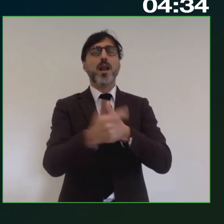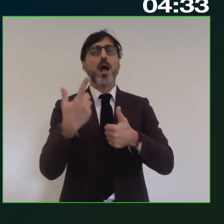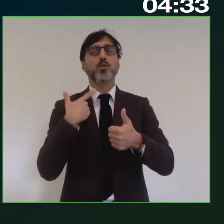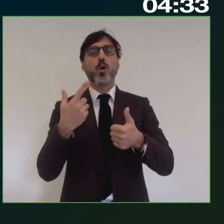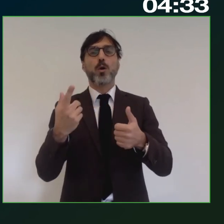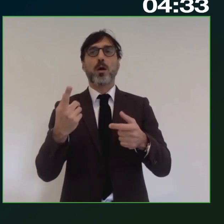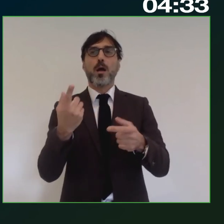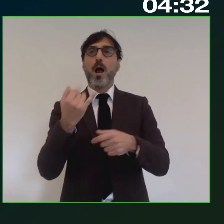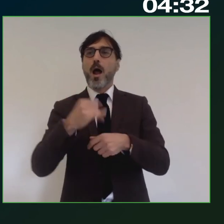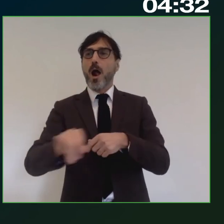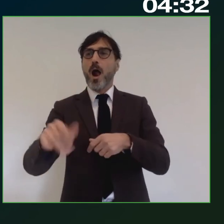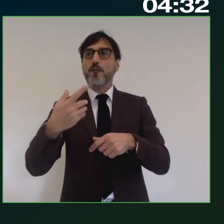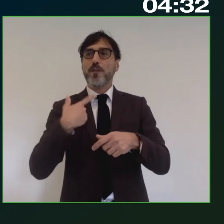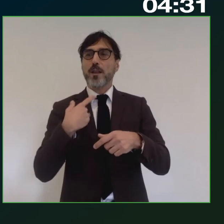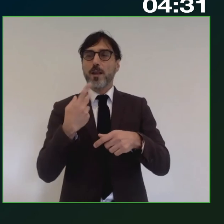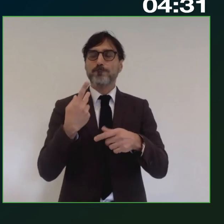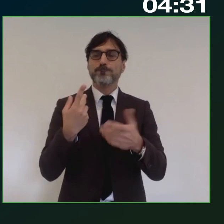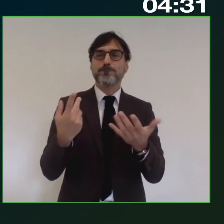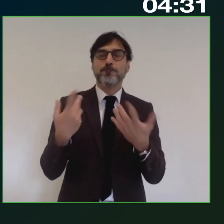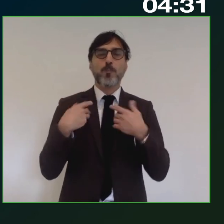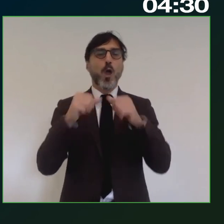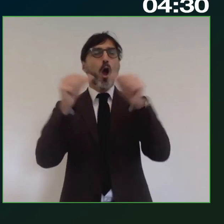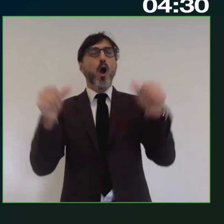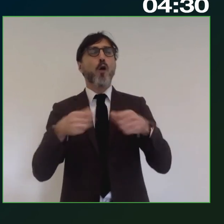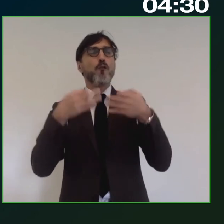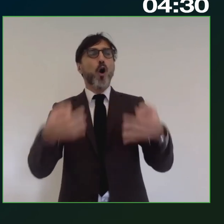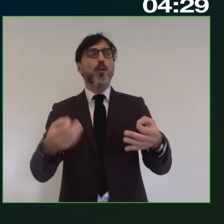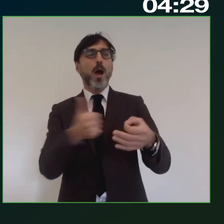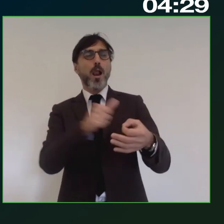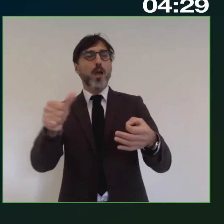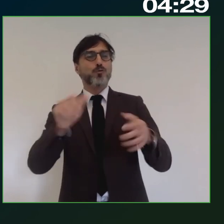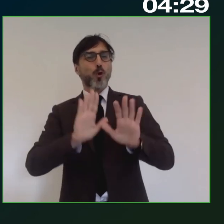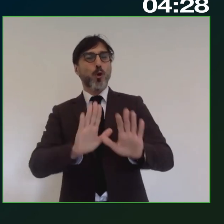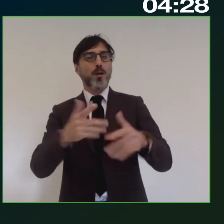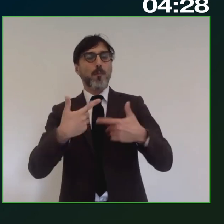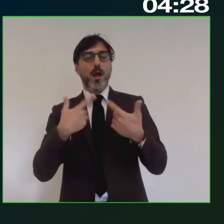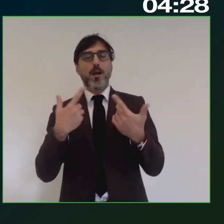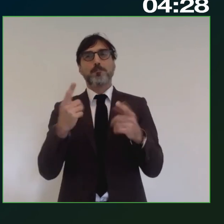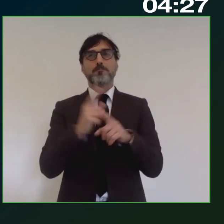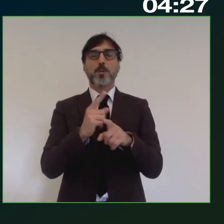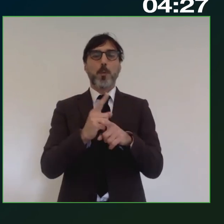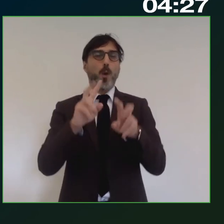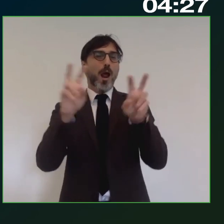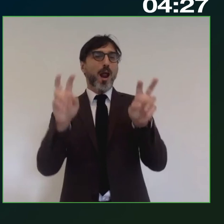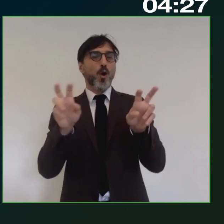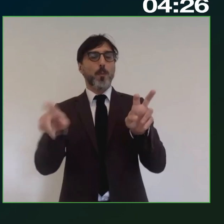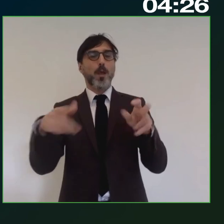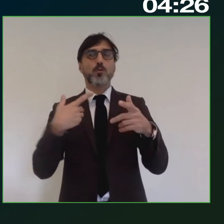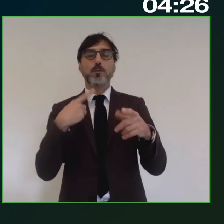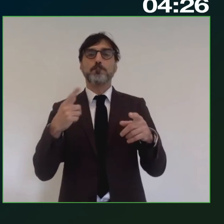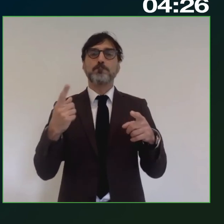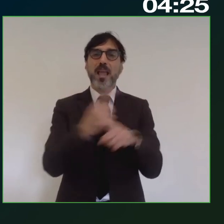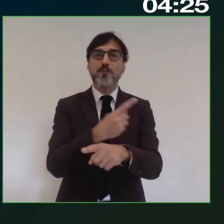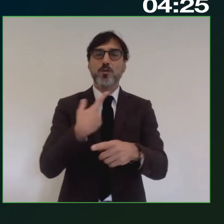solamente diciamo la parte più formale più formalistica più intellettuale dell'argomento e non si sia invece